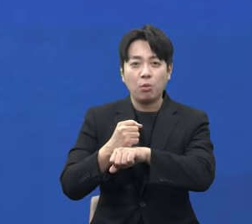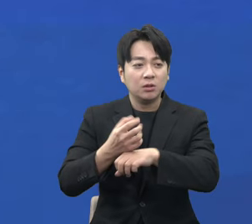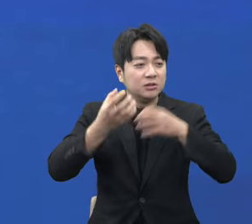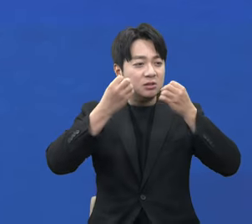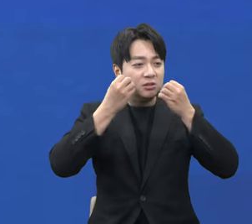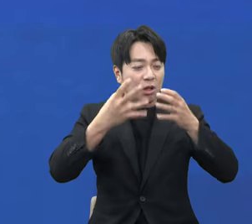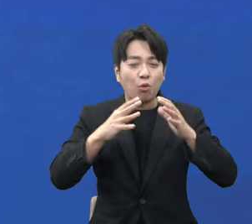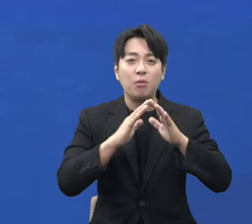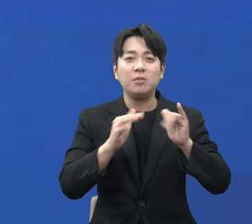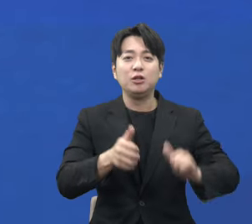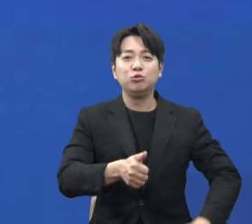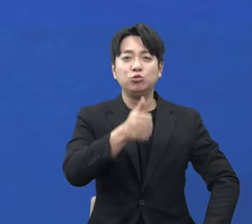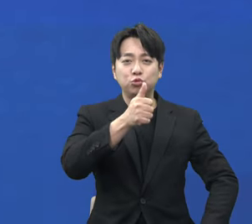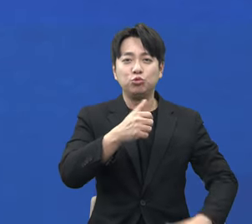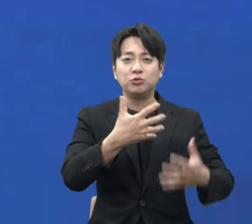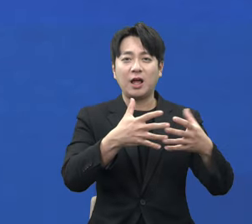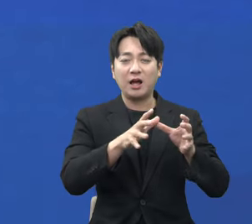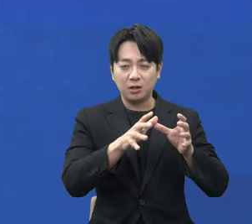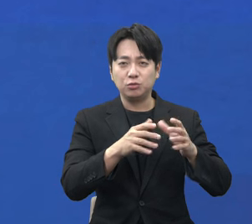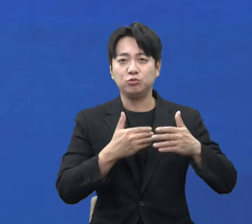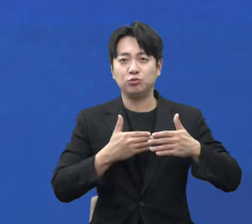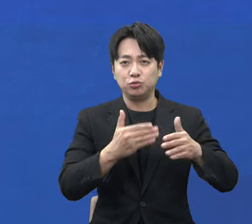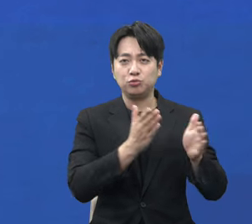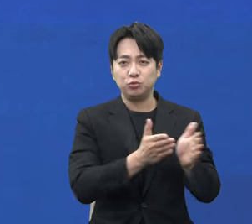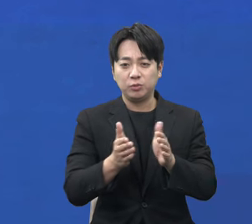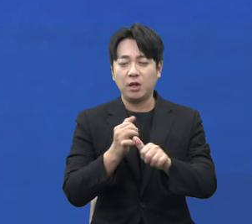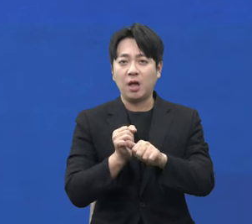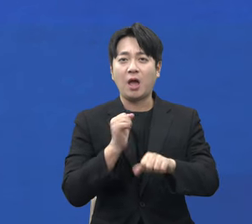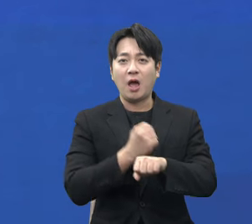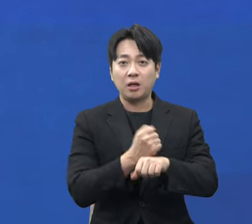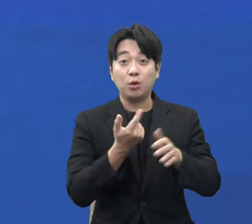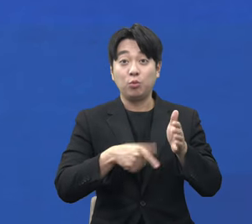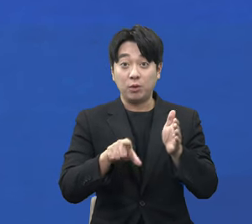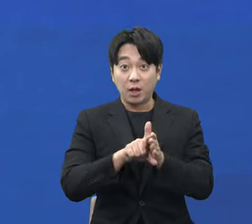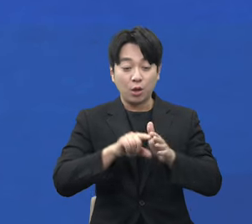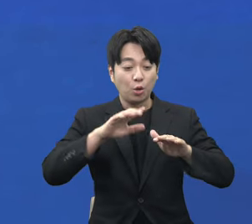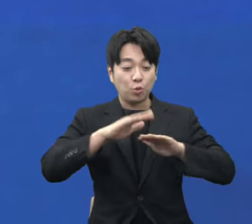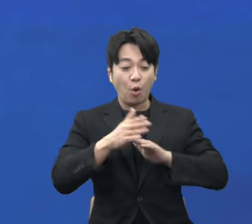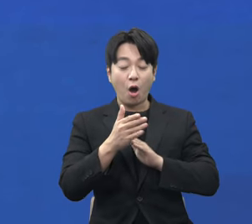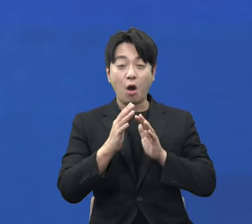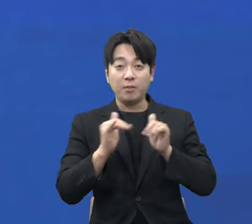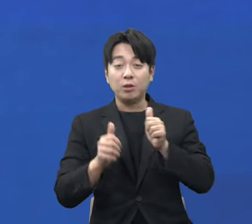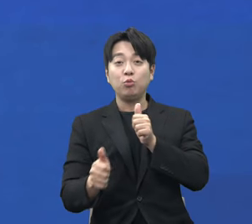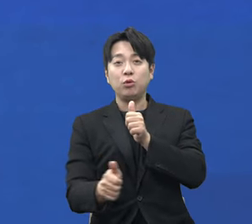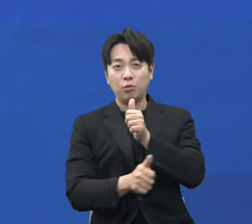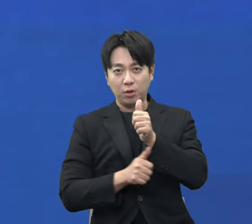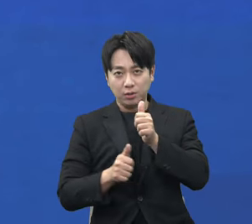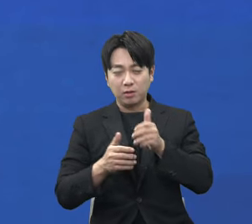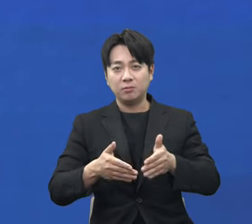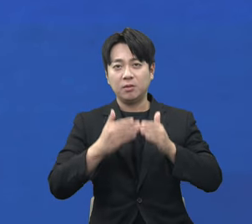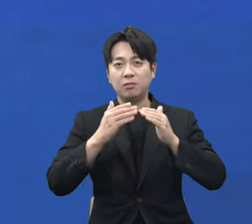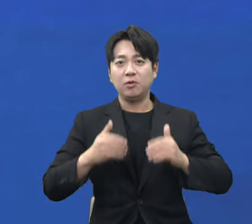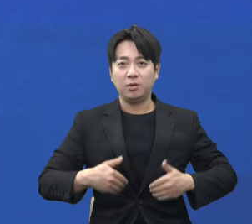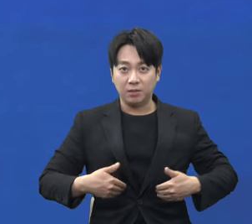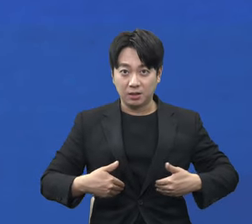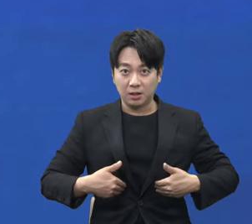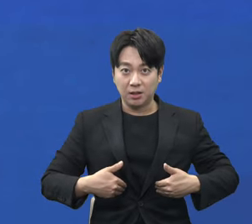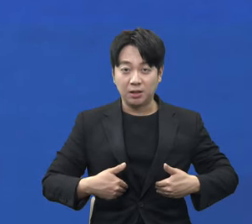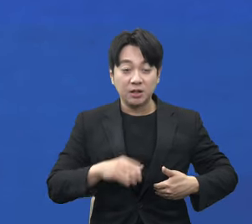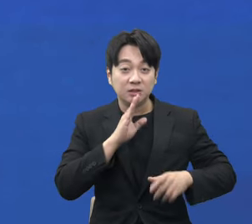민주당 농어민위원회 농어민들의 상시적인 정치조직 농어민위원회 실천하는